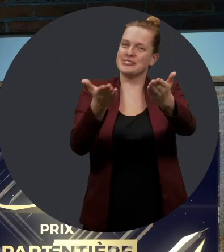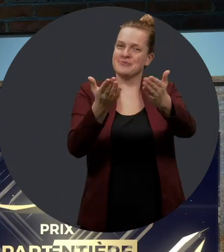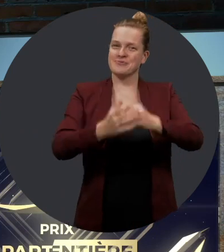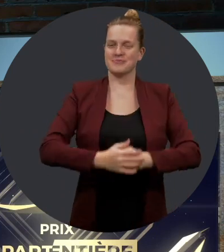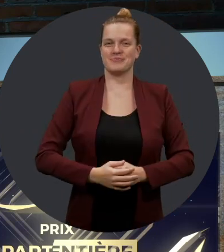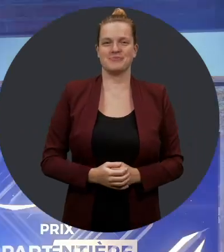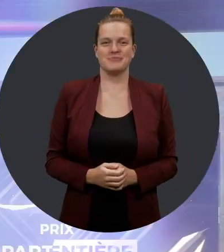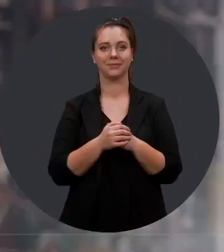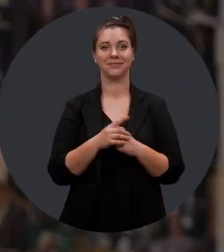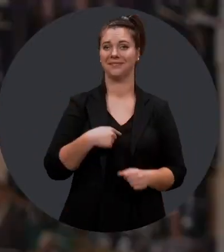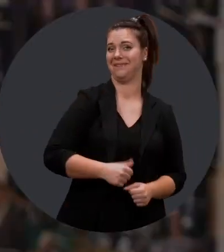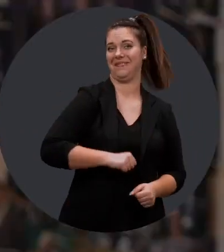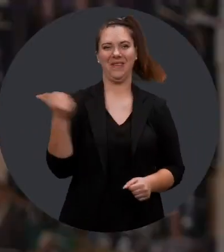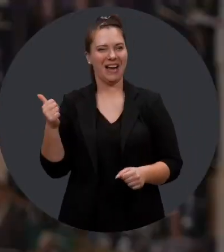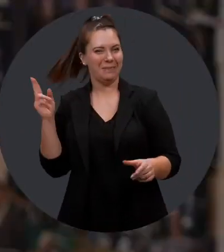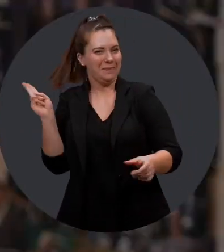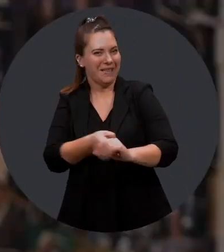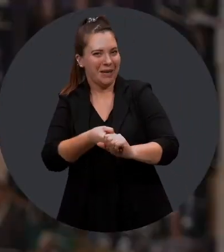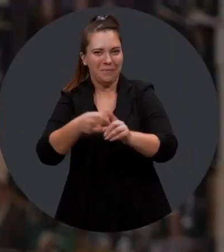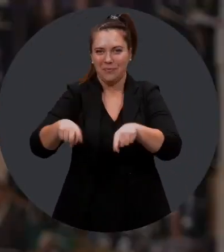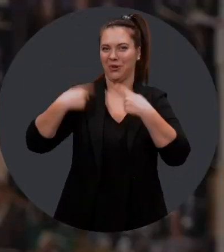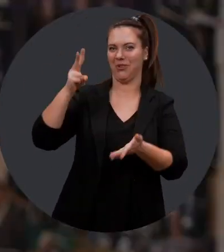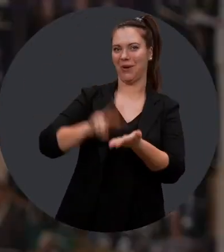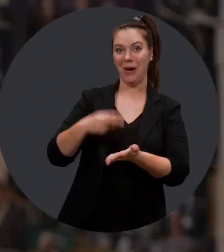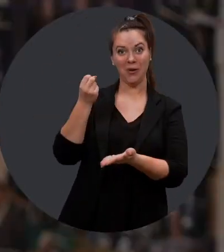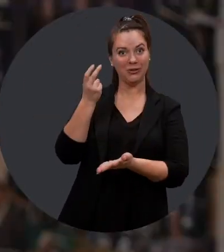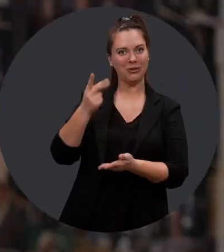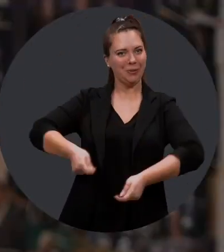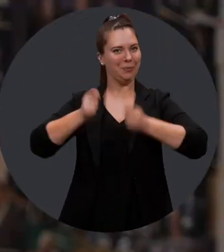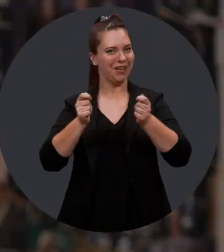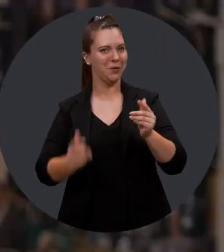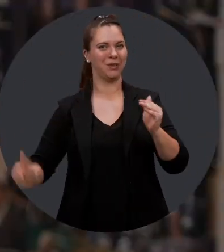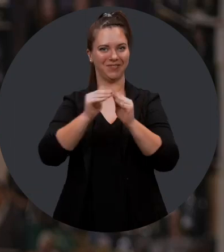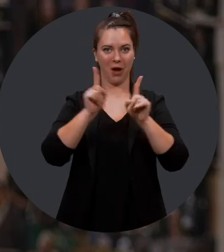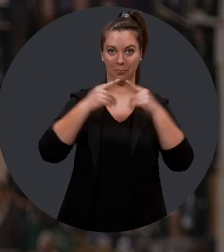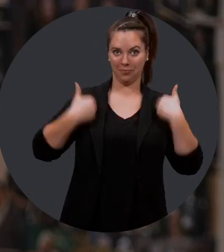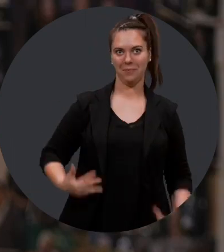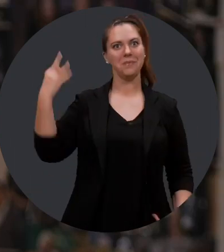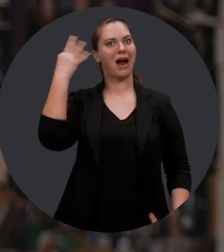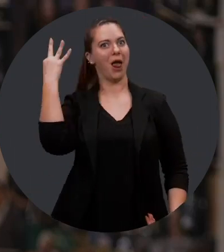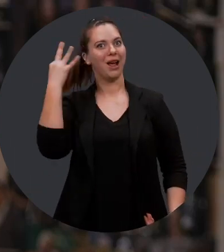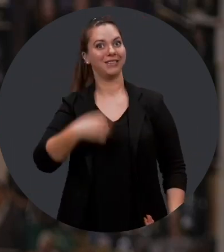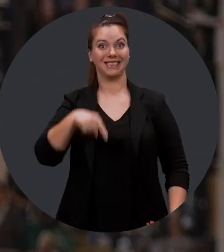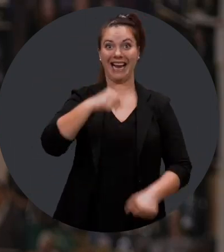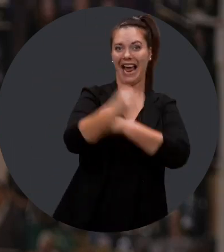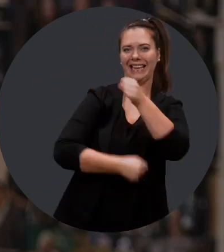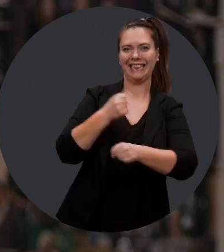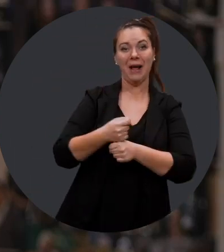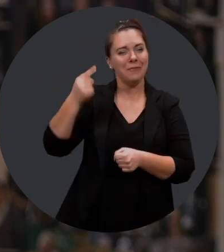Stéphane Laporte. Je suis très fier de participer depuis 2012 au prix à part entière en tant que porte-parole.